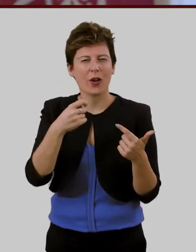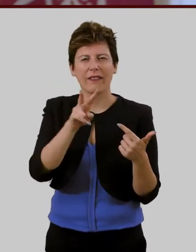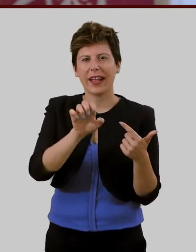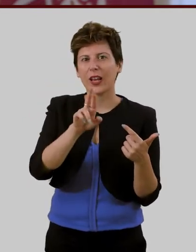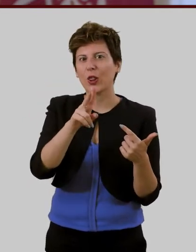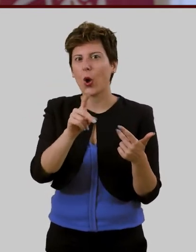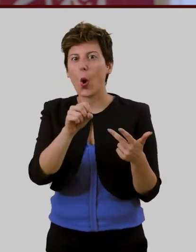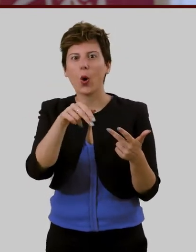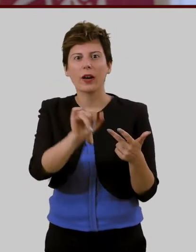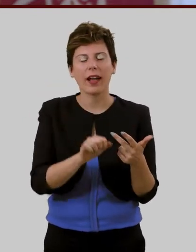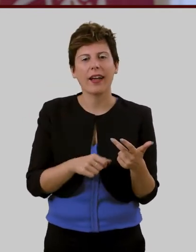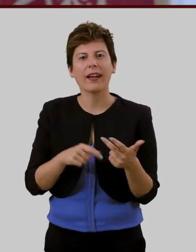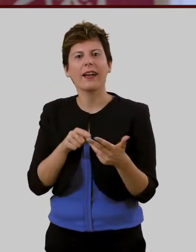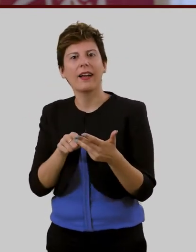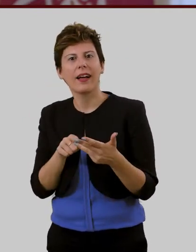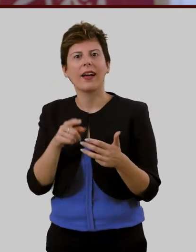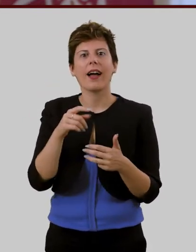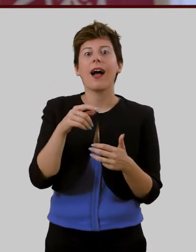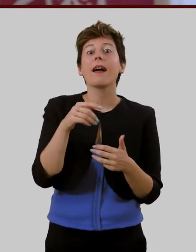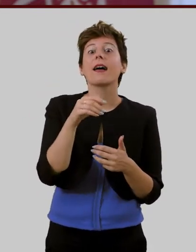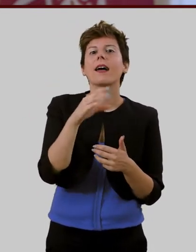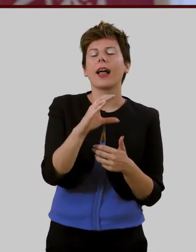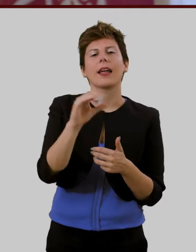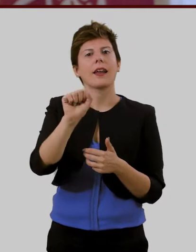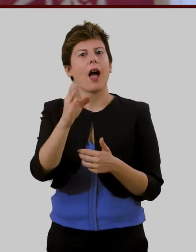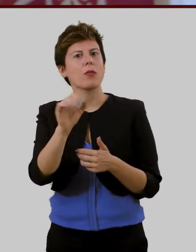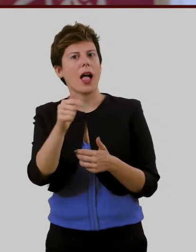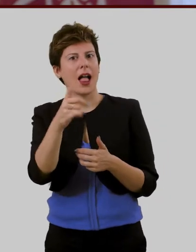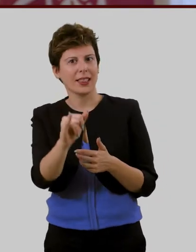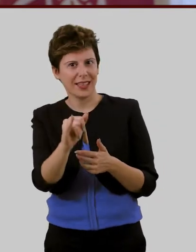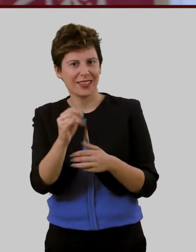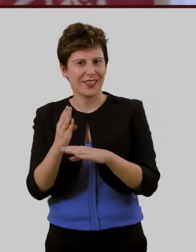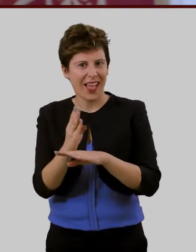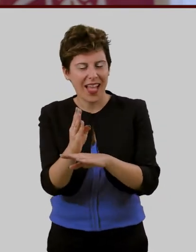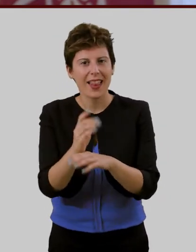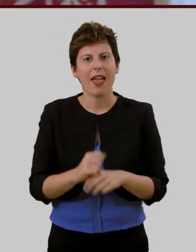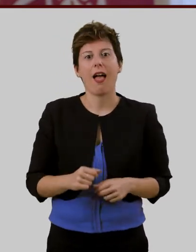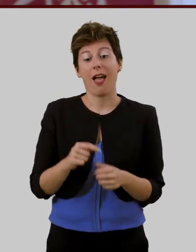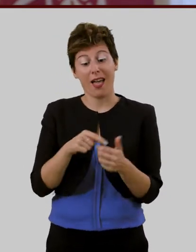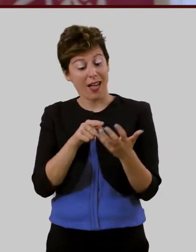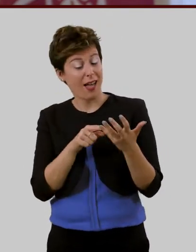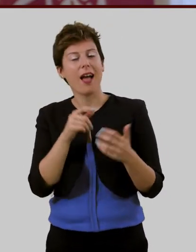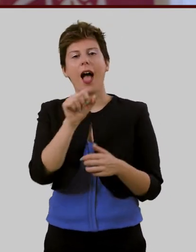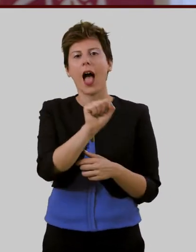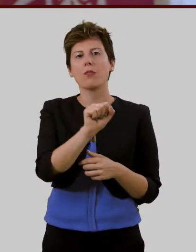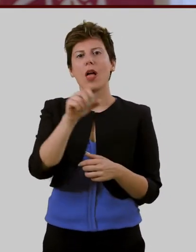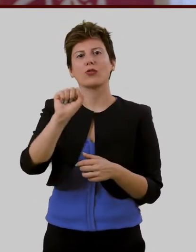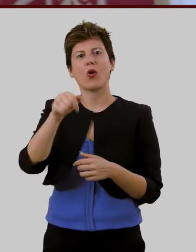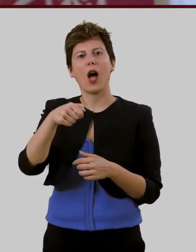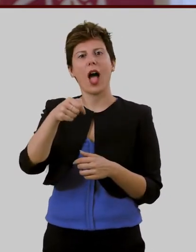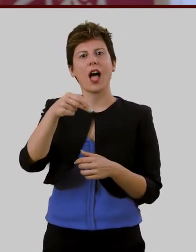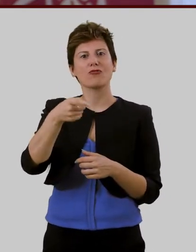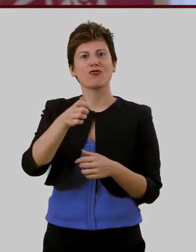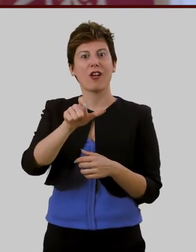campionessa olimpionica di vela caterina banti e il paleologo e divulgatore scientifico alberto angela nonché